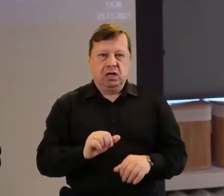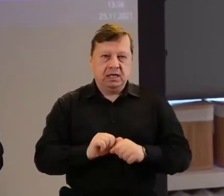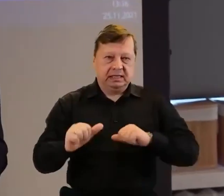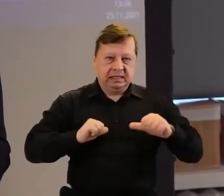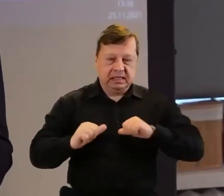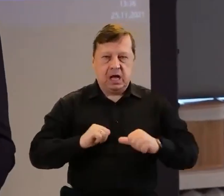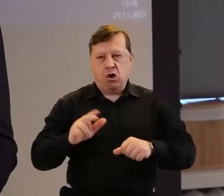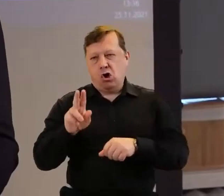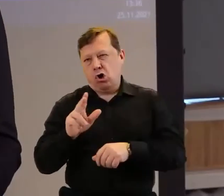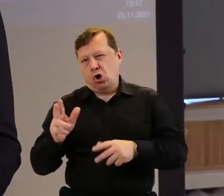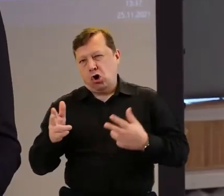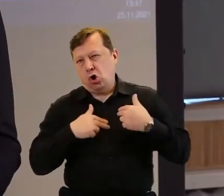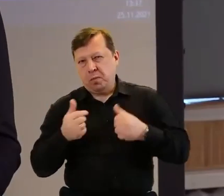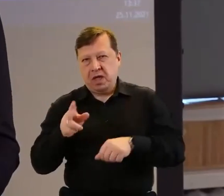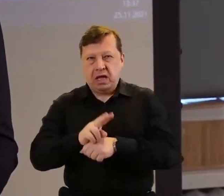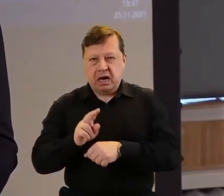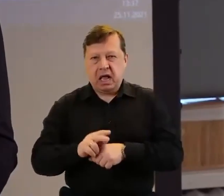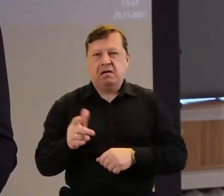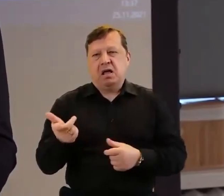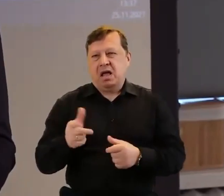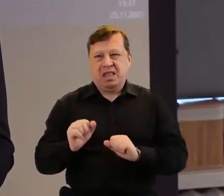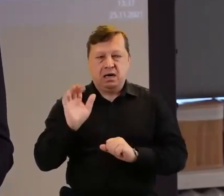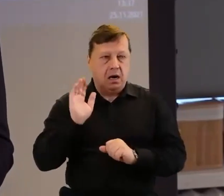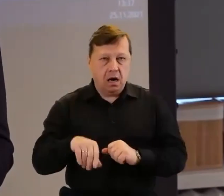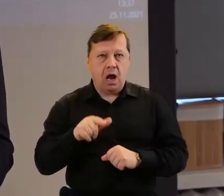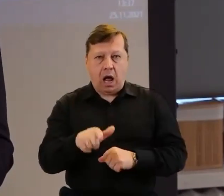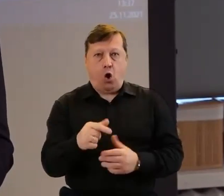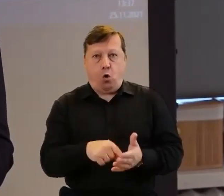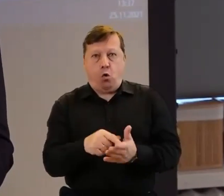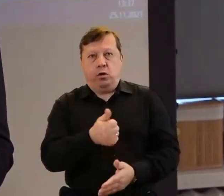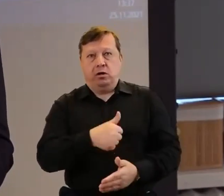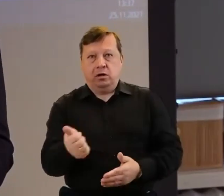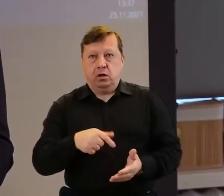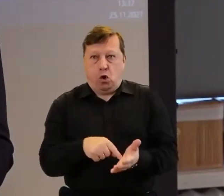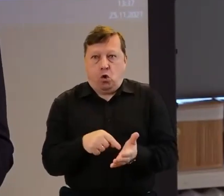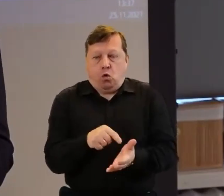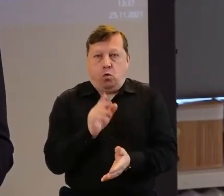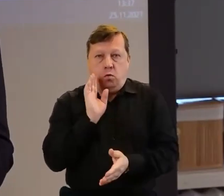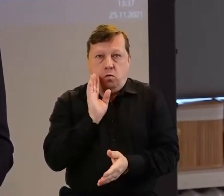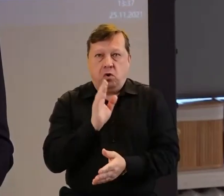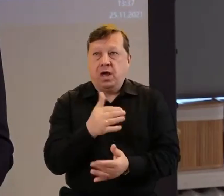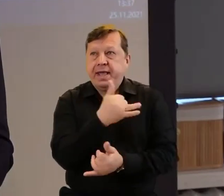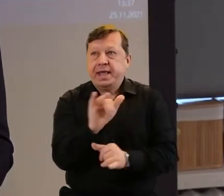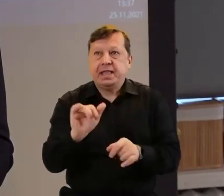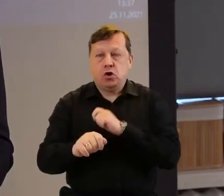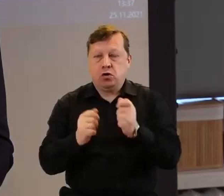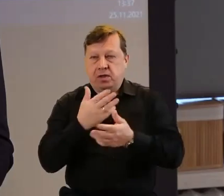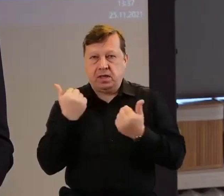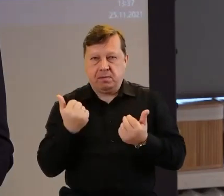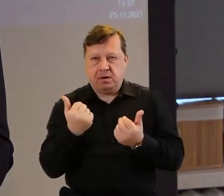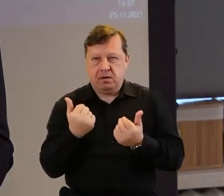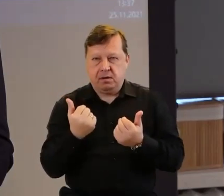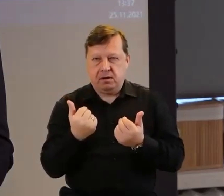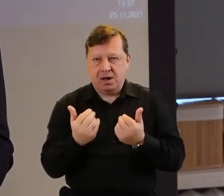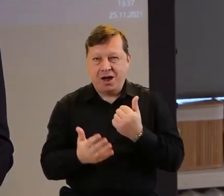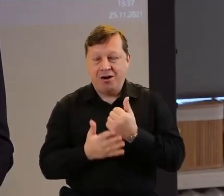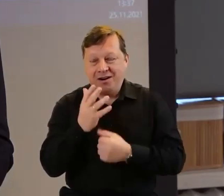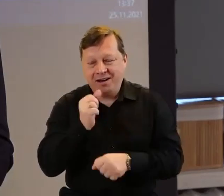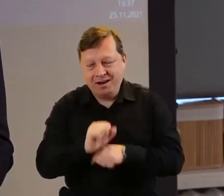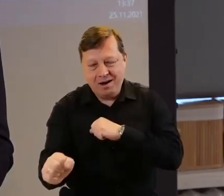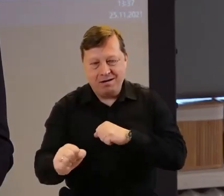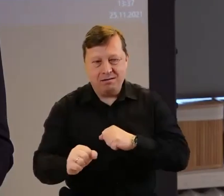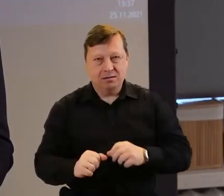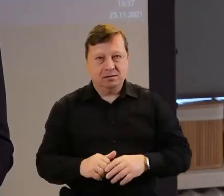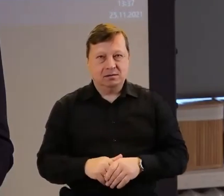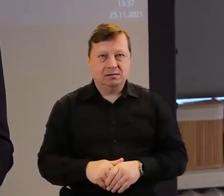komisja rewizyjna, która właściwie nie działa, no to, że to jest idealny model, tak to powinno działać, nie ma innego rozwiązania. Okazuje się, że jest